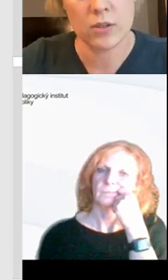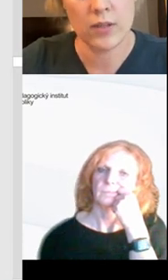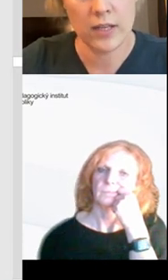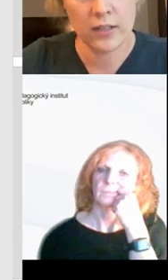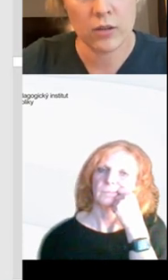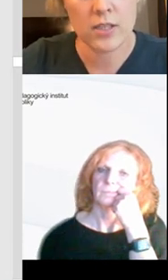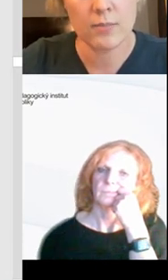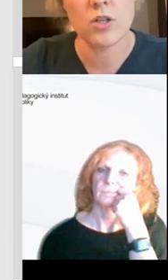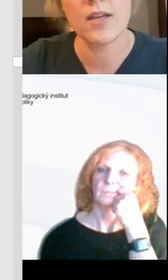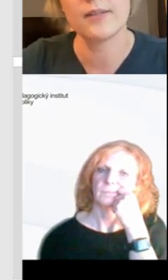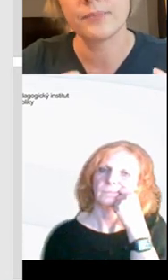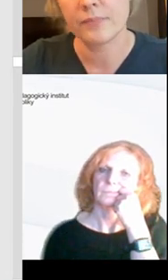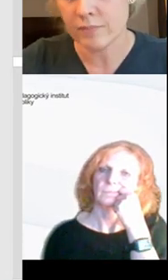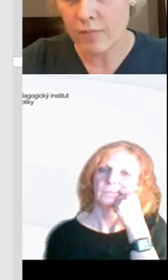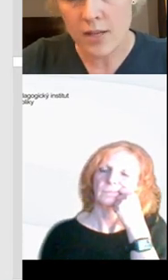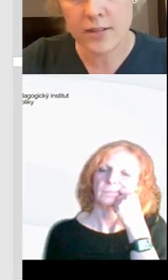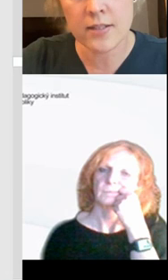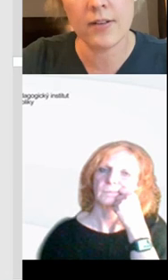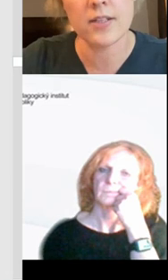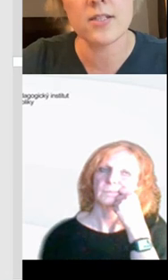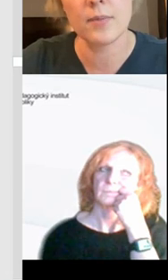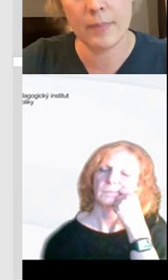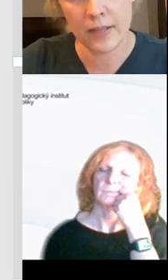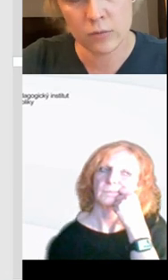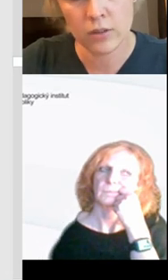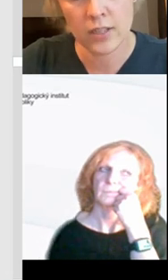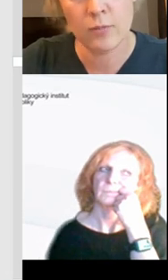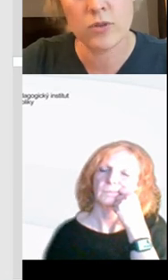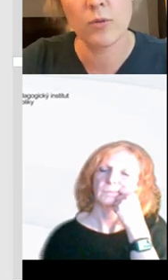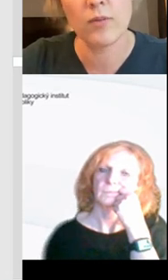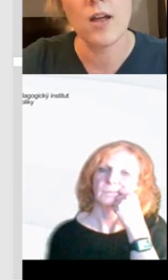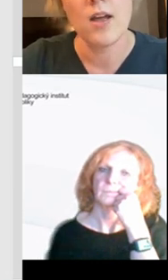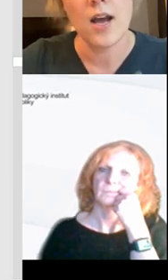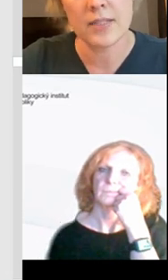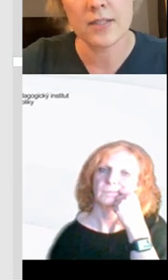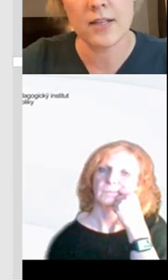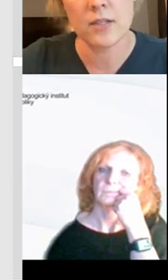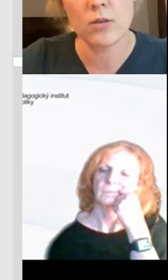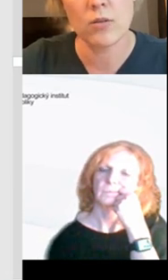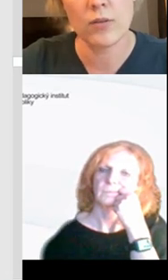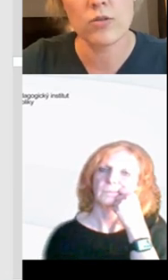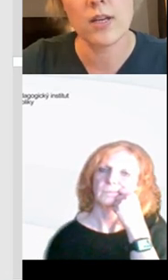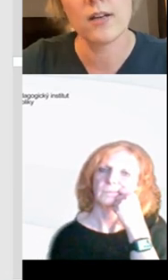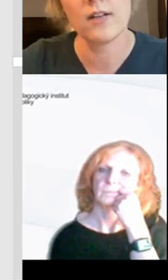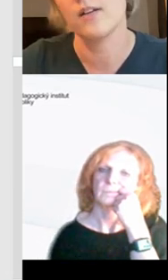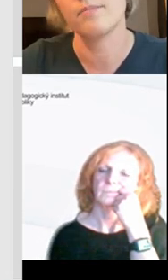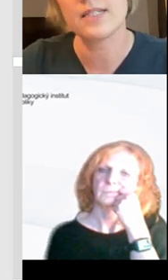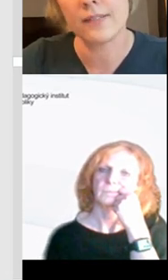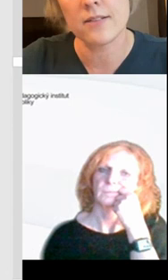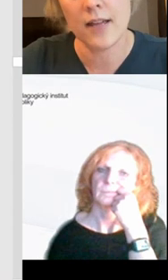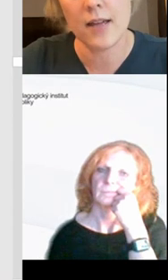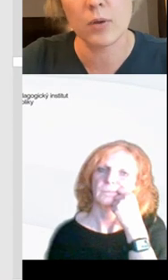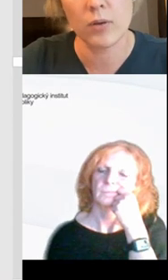jakýkoliv textový editor, samozřejmě zase se vracím k Padletu, o kterém už jsem mluvila, a pak zase existují vyloženě